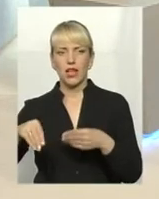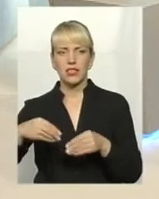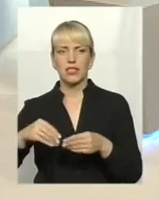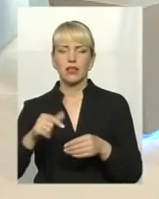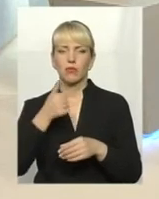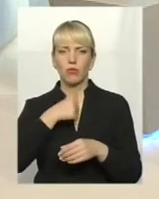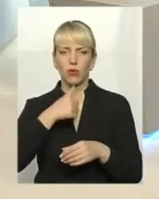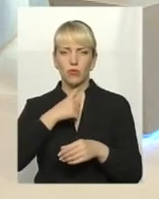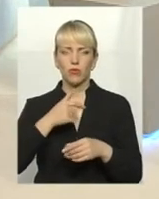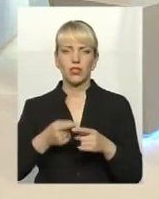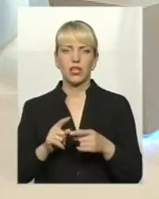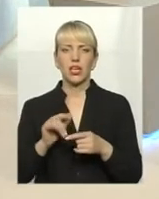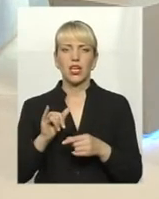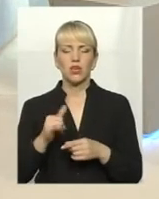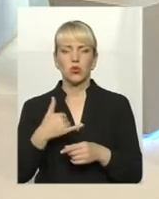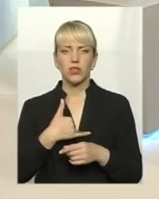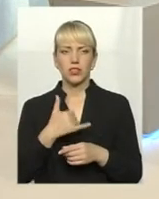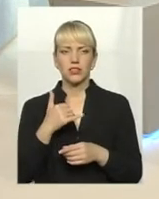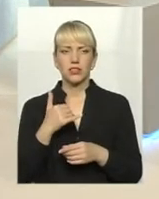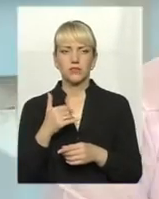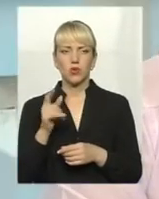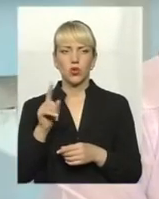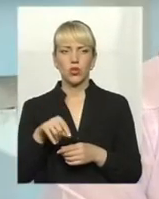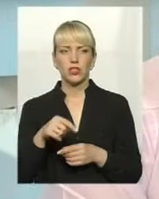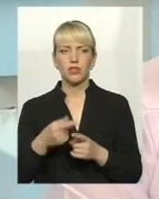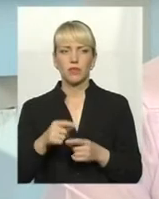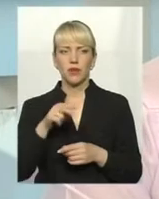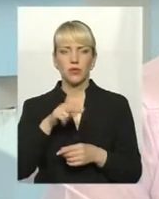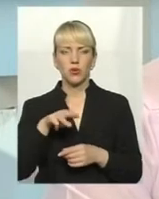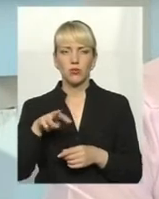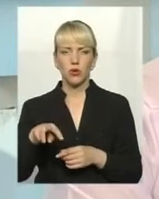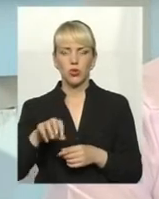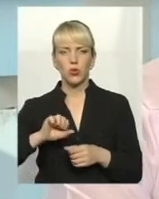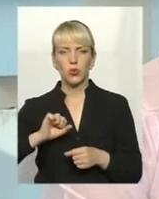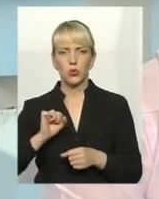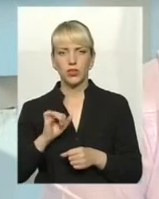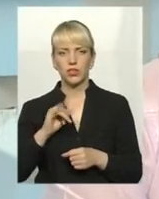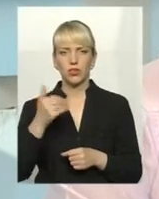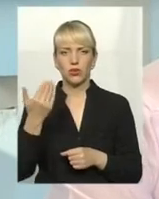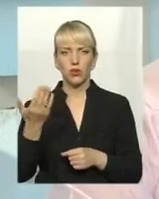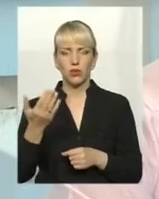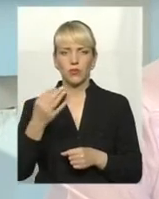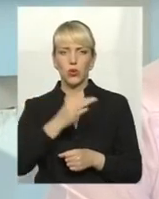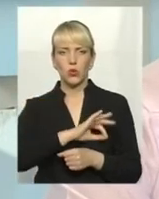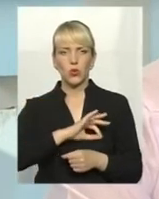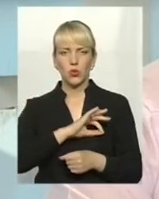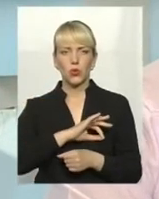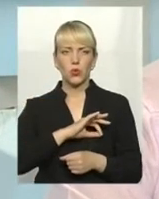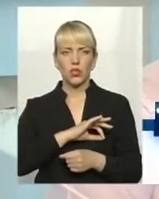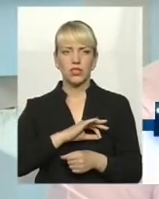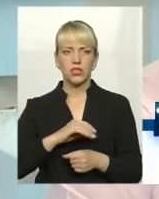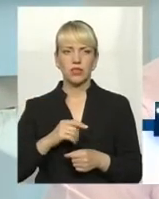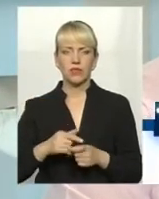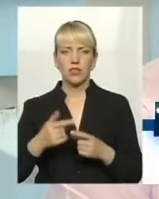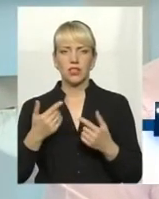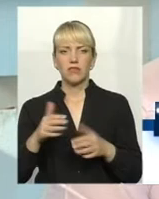попробувати. Тим більше, що в нас, до речі, пала Миклаєвича друг і його юрист з його робецької організації,